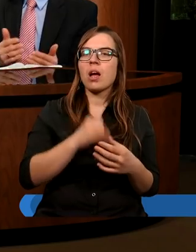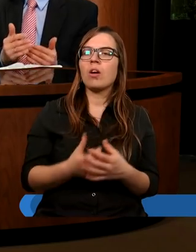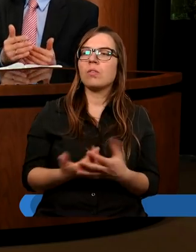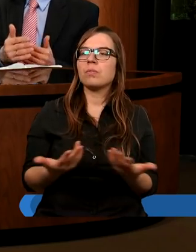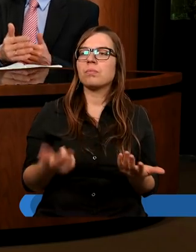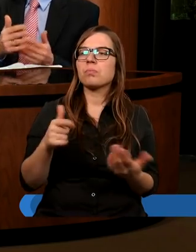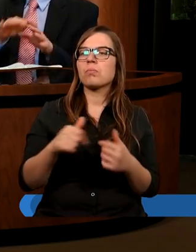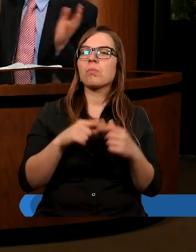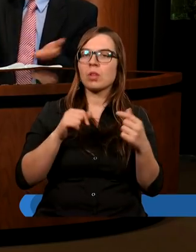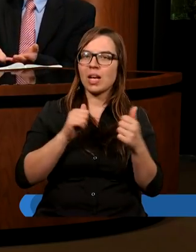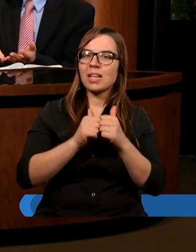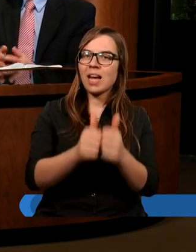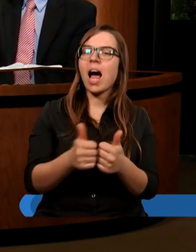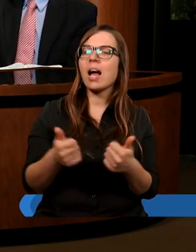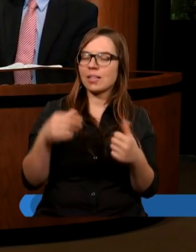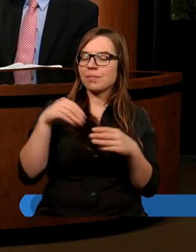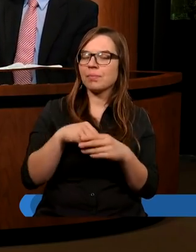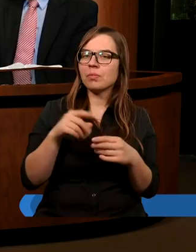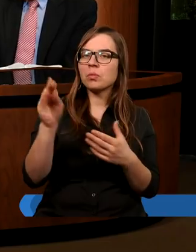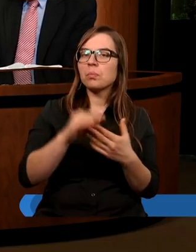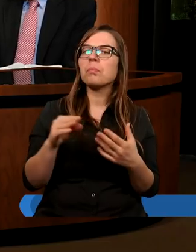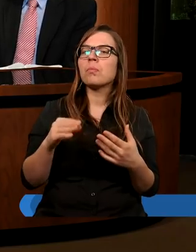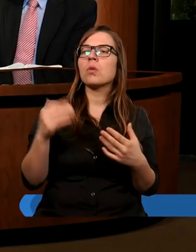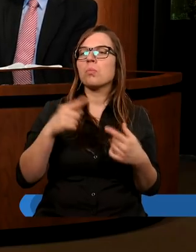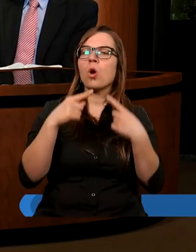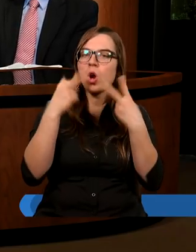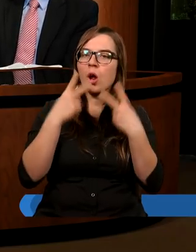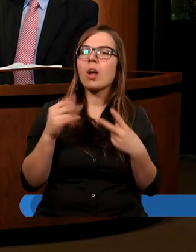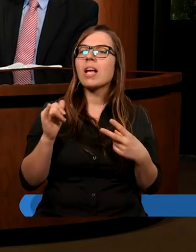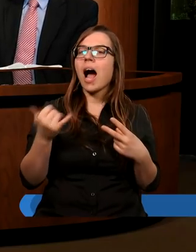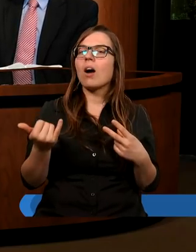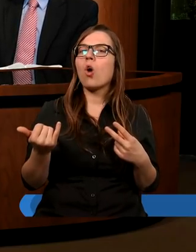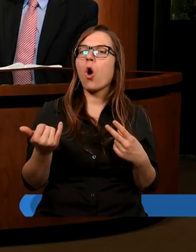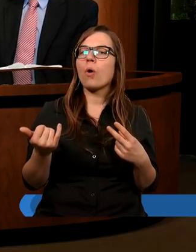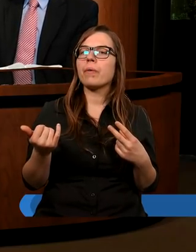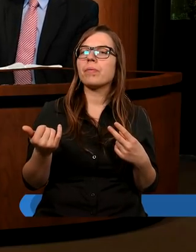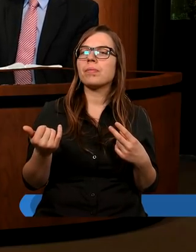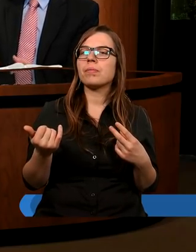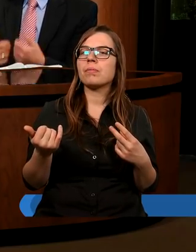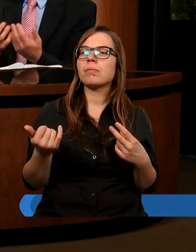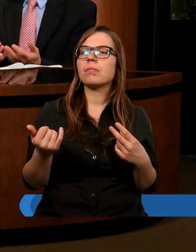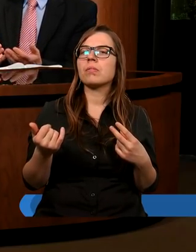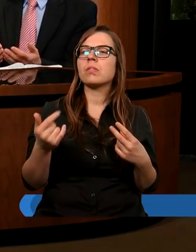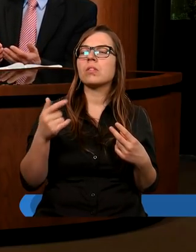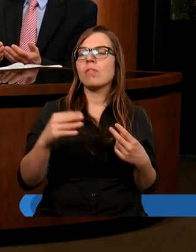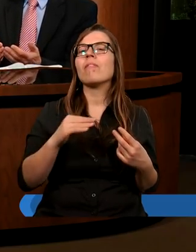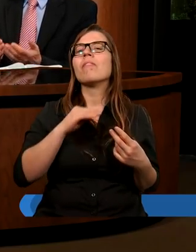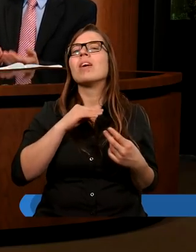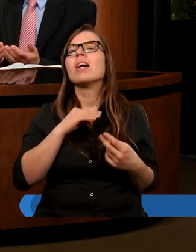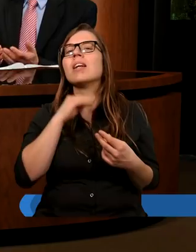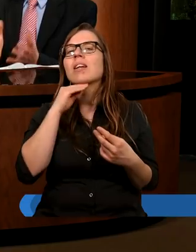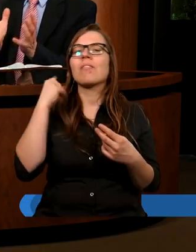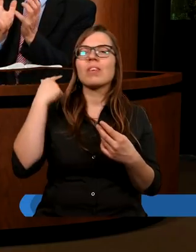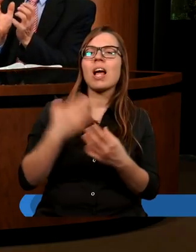To zdanie wyrwane z całości można odczytać jako wystarczającą